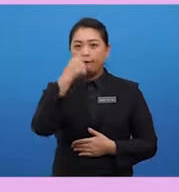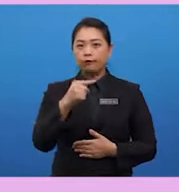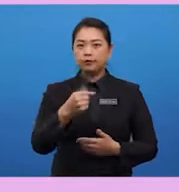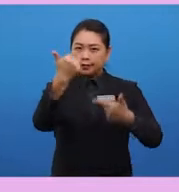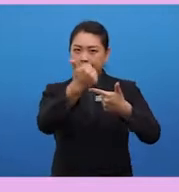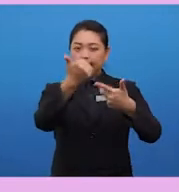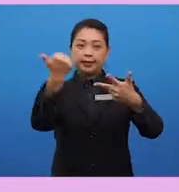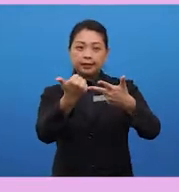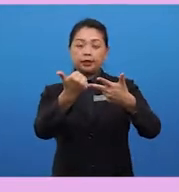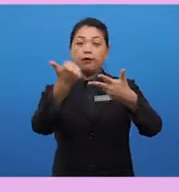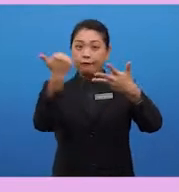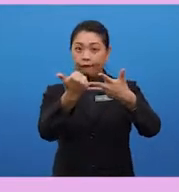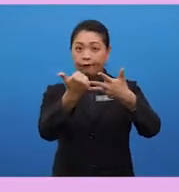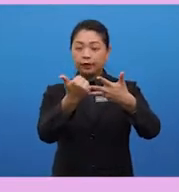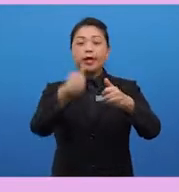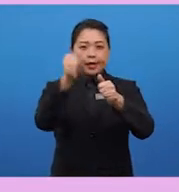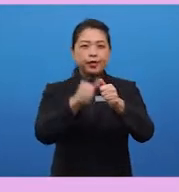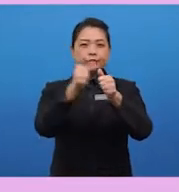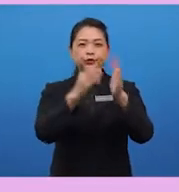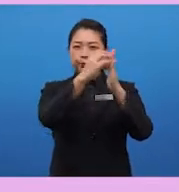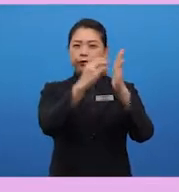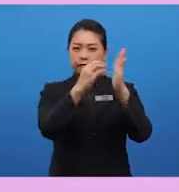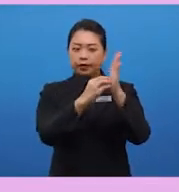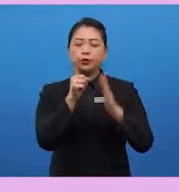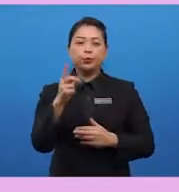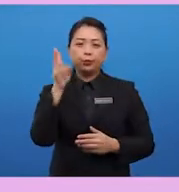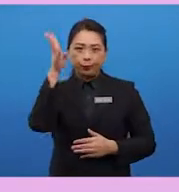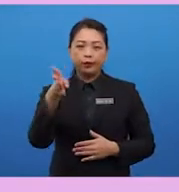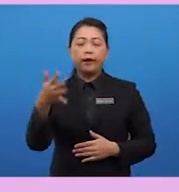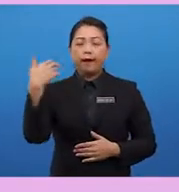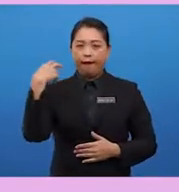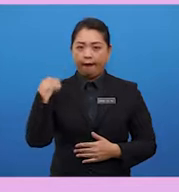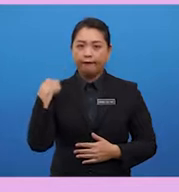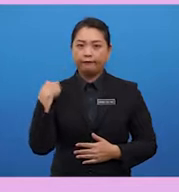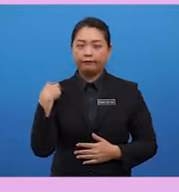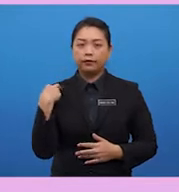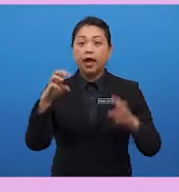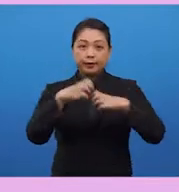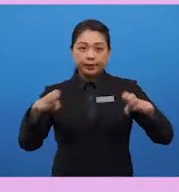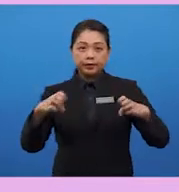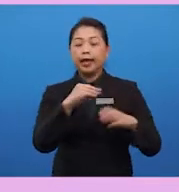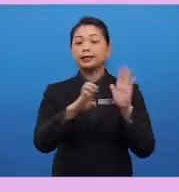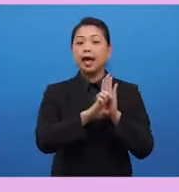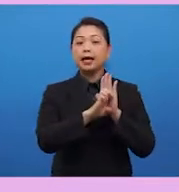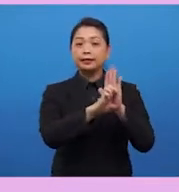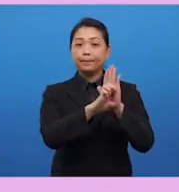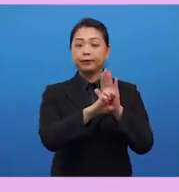second, third, and fourth, each paragraph, you will have your topic sentence, elaboration, and examples.